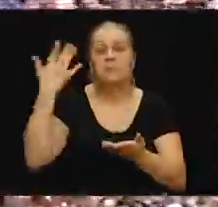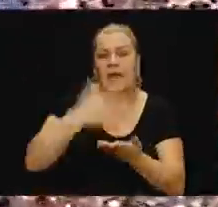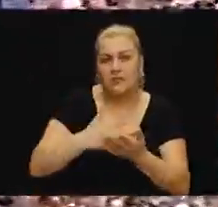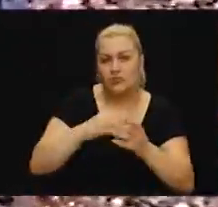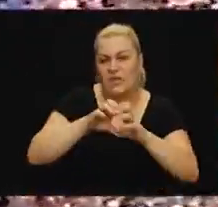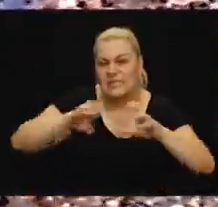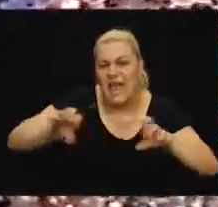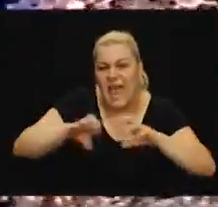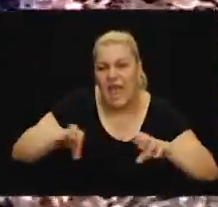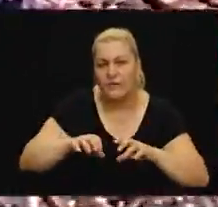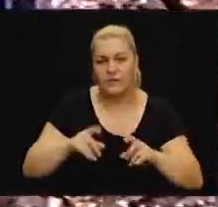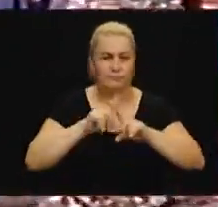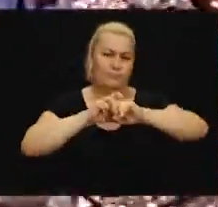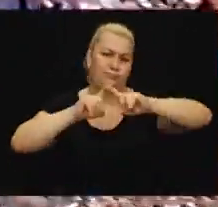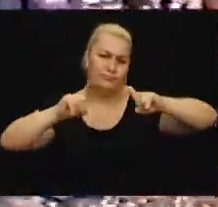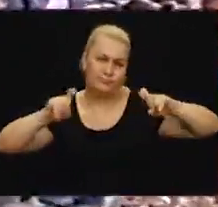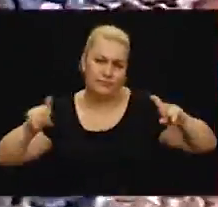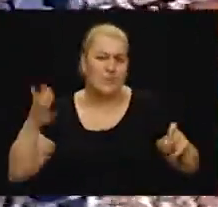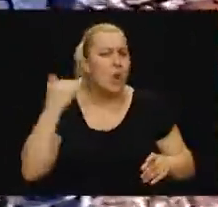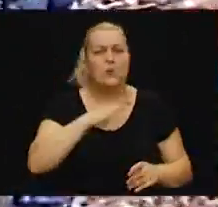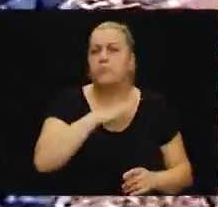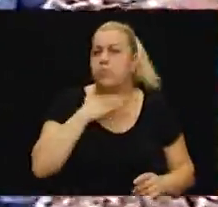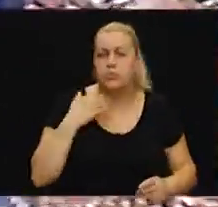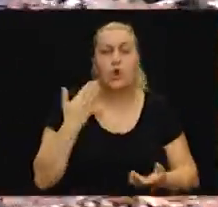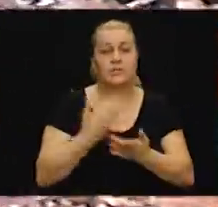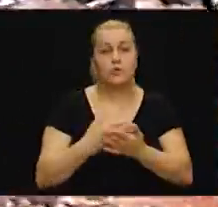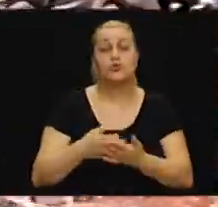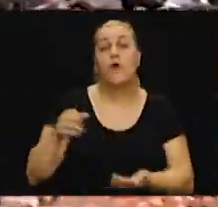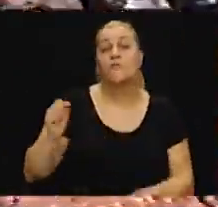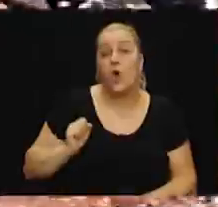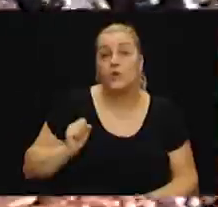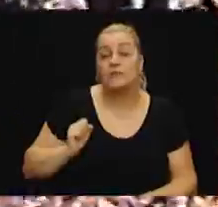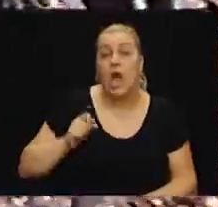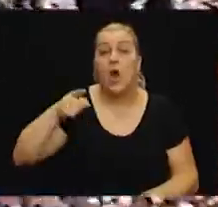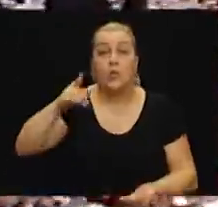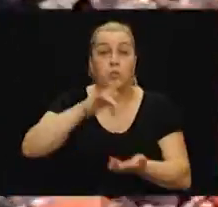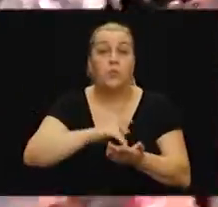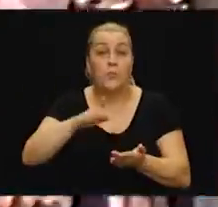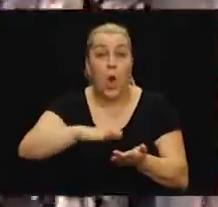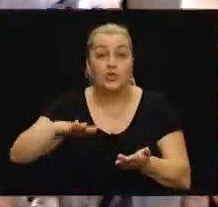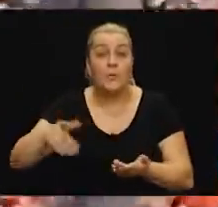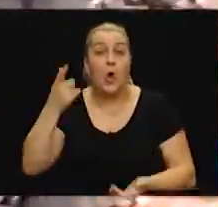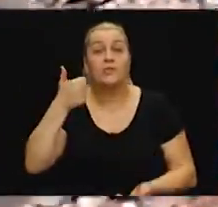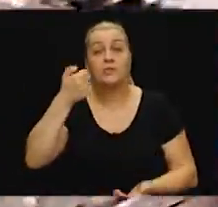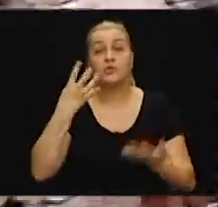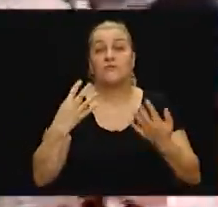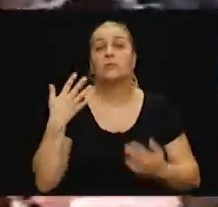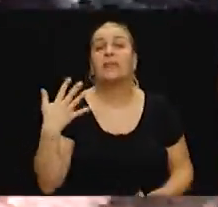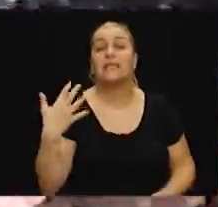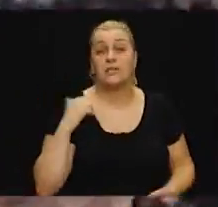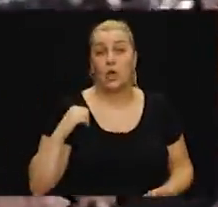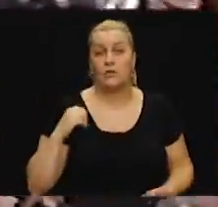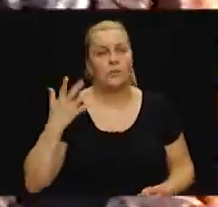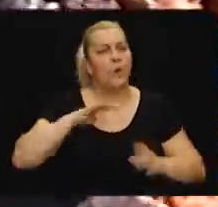Bilo je tu svega i svačega. Bilo je puno, jer vojska je u pločama od 50. To je bio veliki